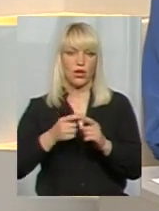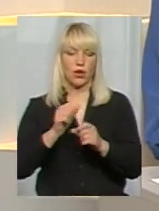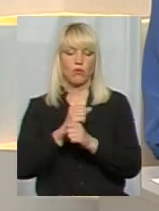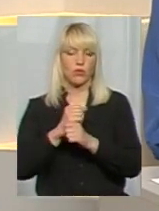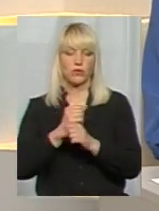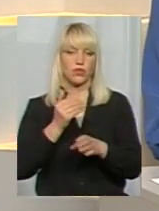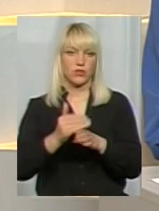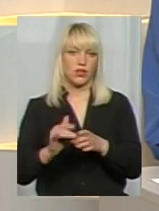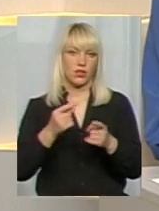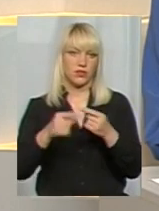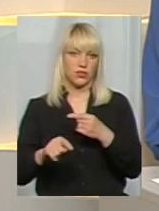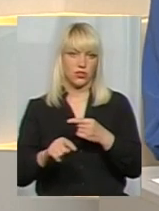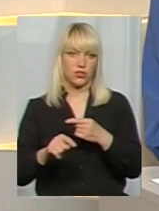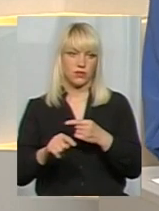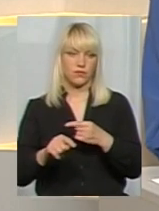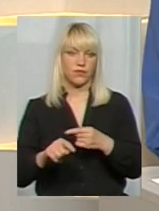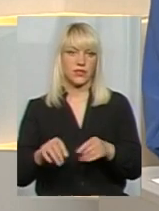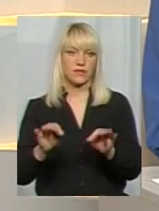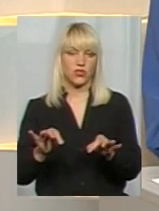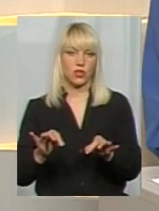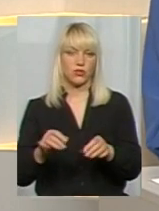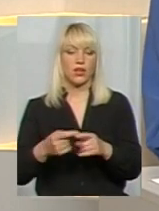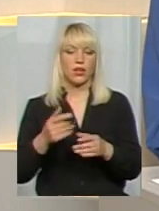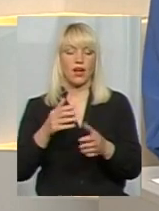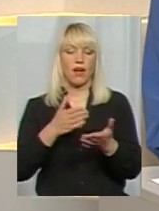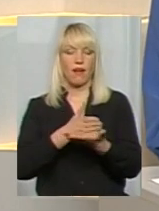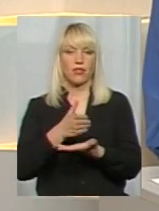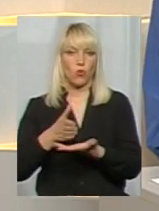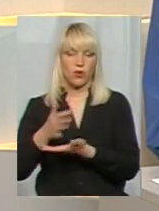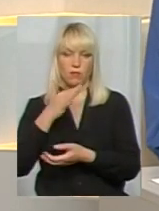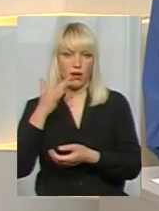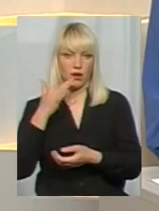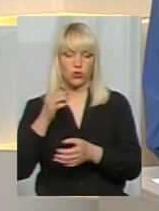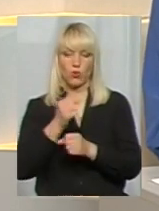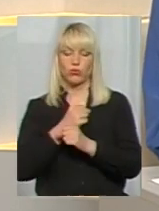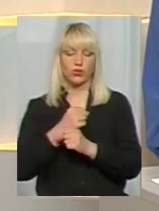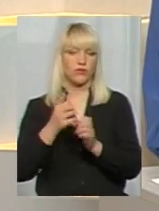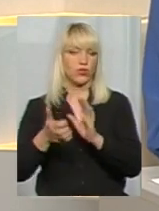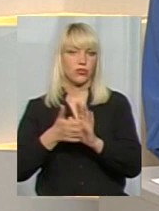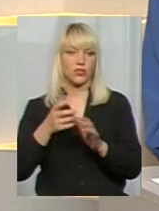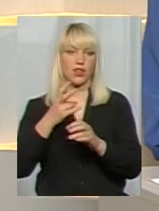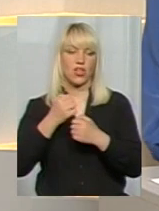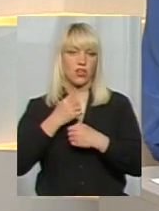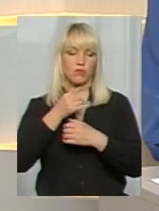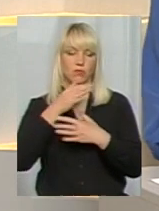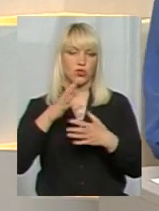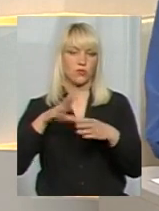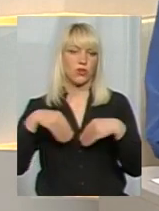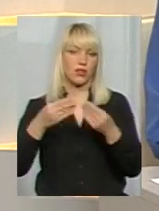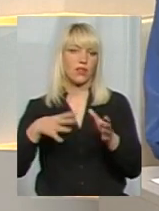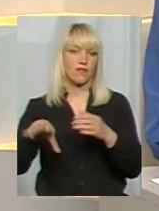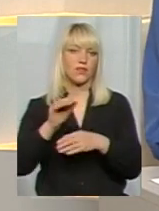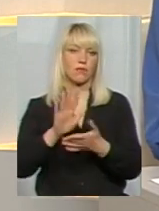виділялися іншим, звичайно. Категорій багато, путівок недостатньо і, на жаль, ми не можемо надати всім